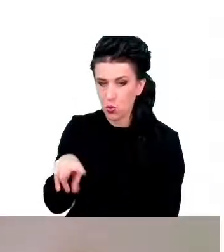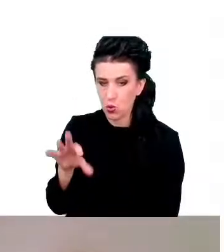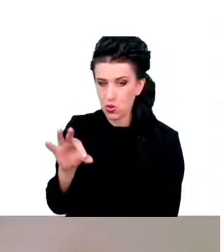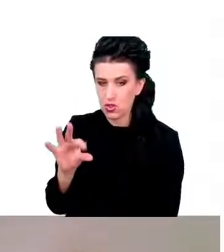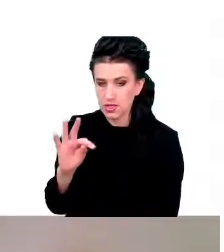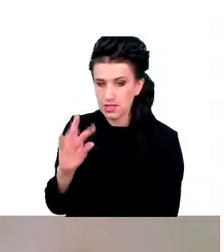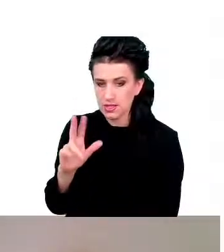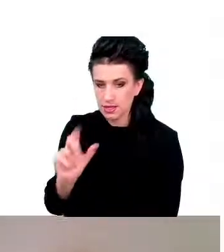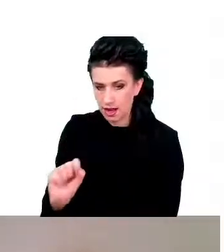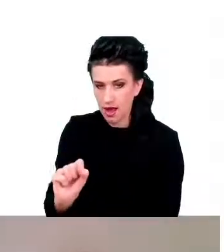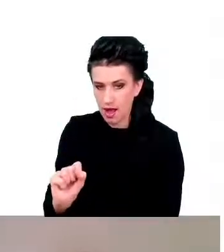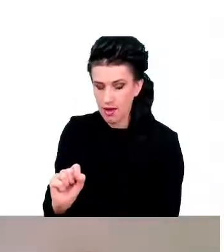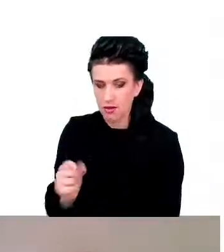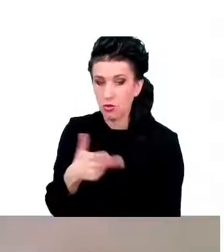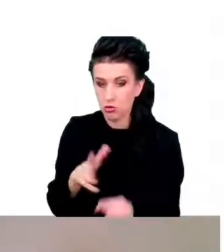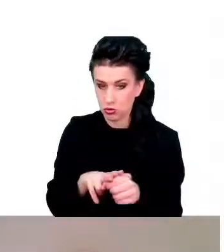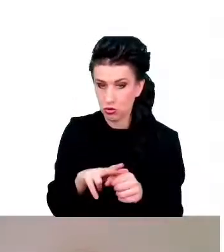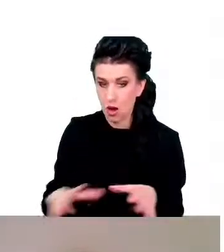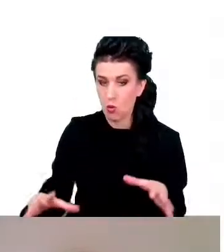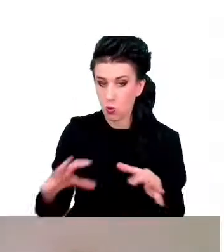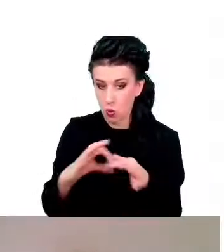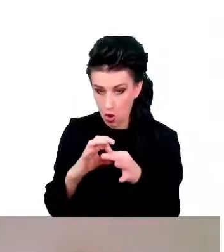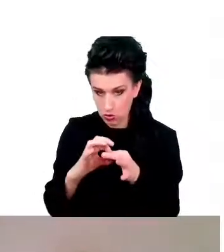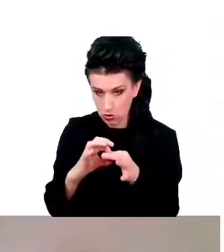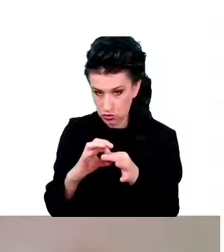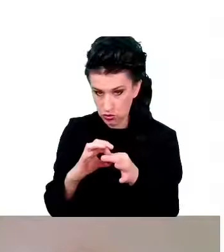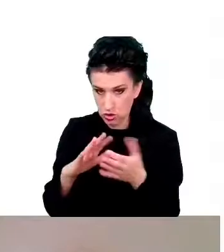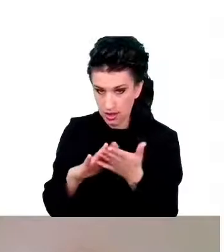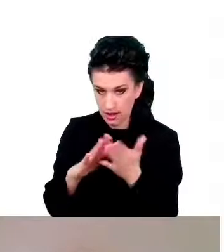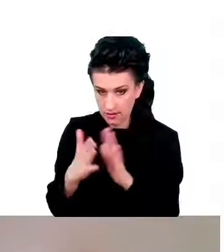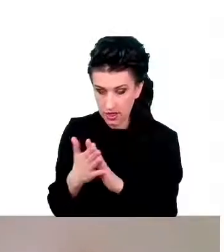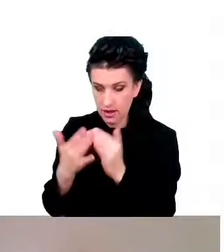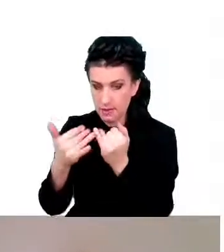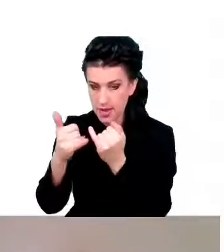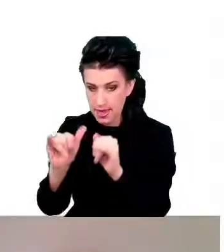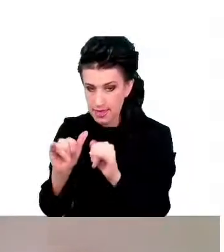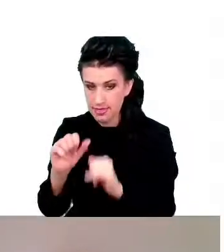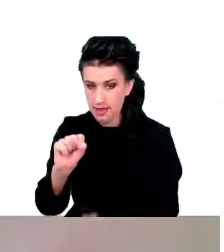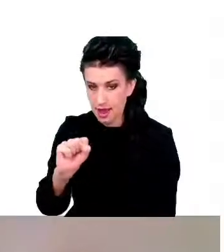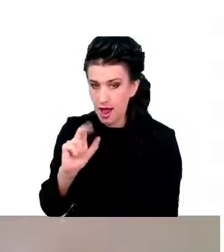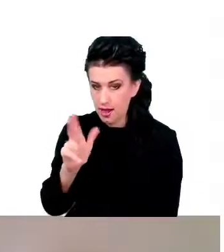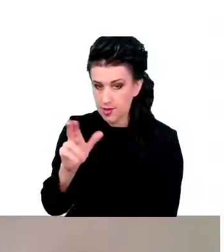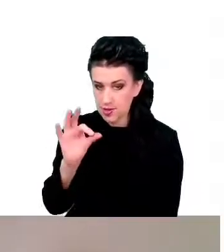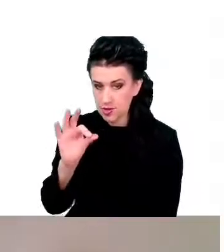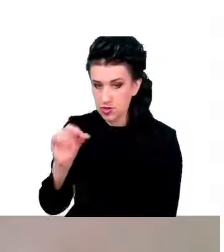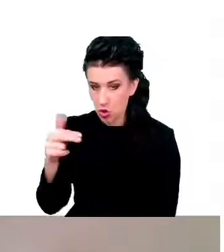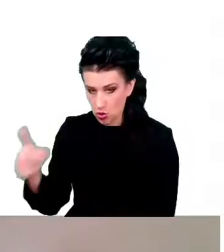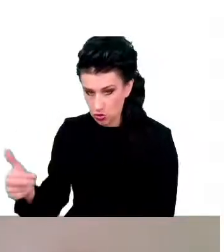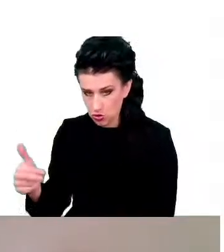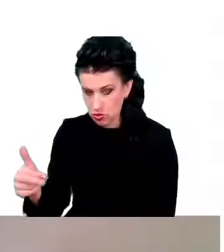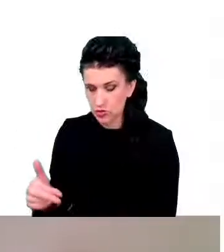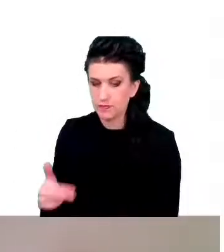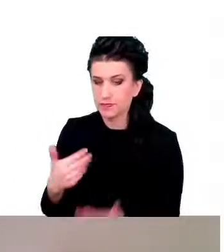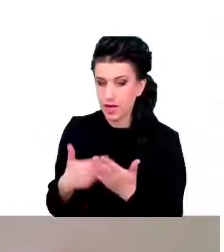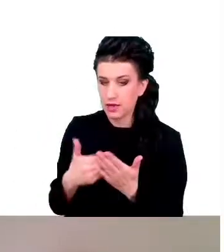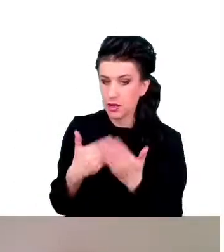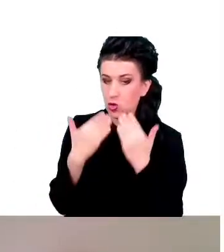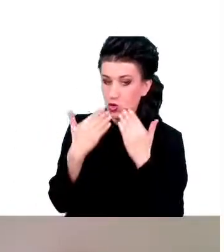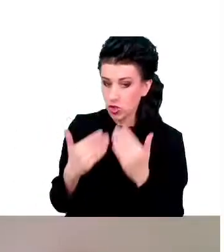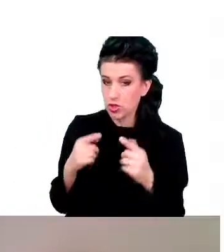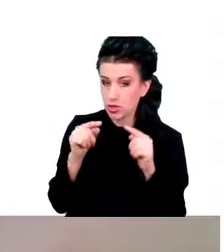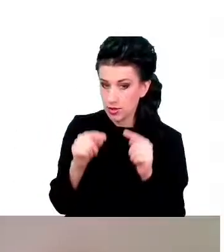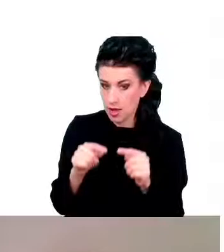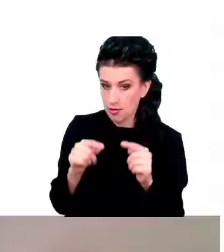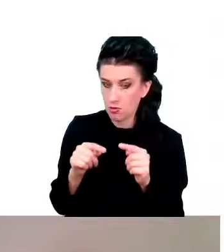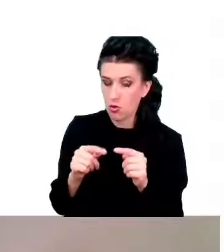z aksonami, czyli innymi wypustkami neuronów. Dzięki temu dwie komórki łączą się ze